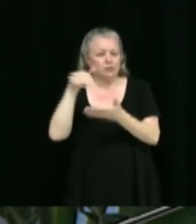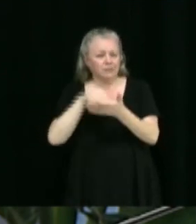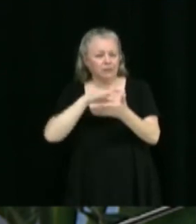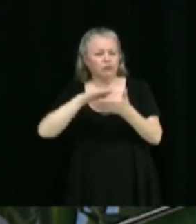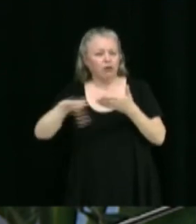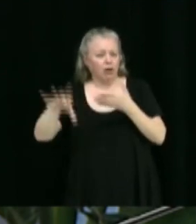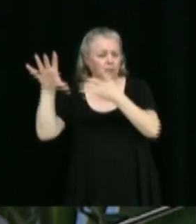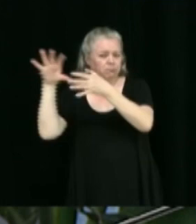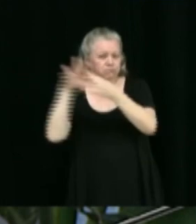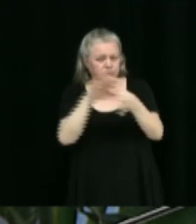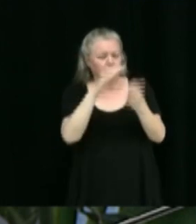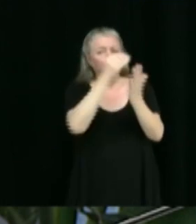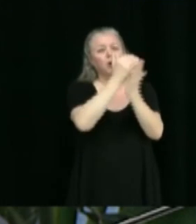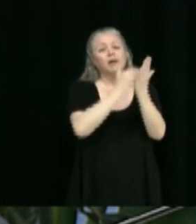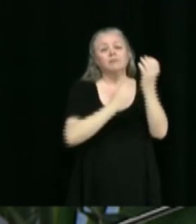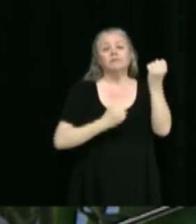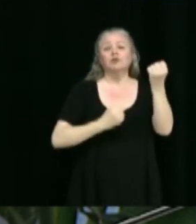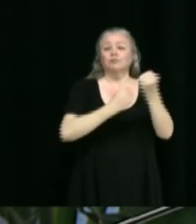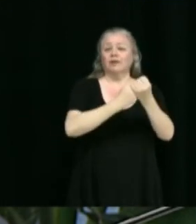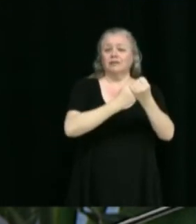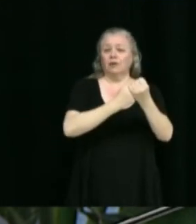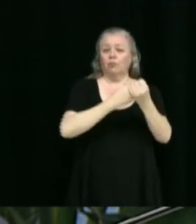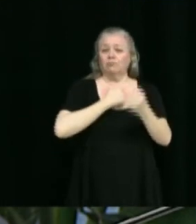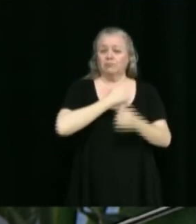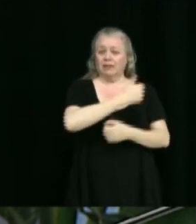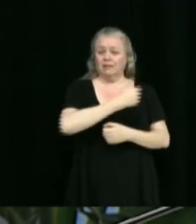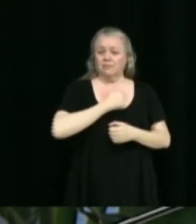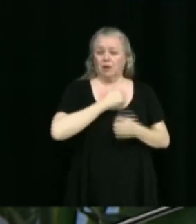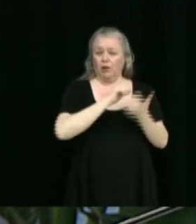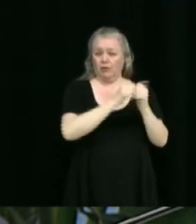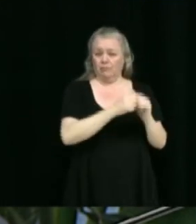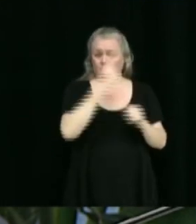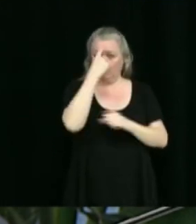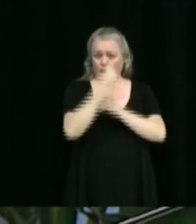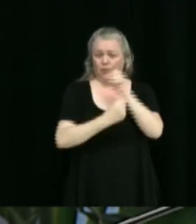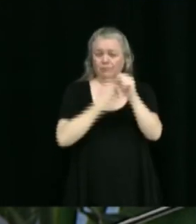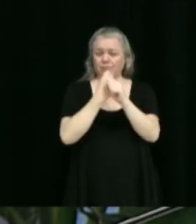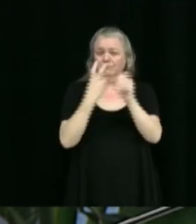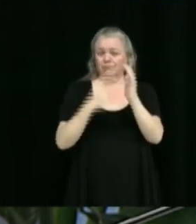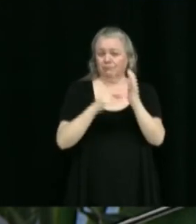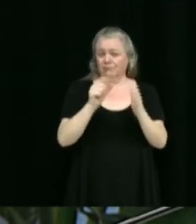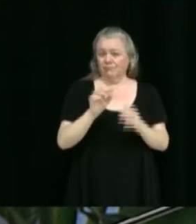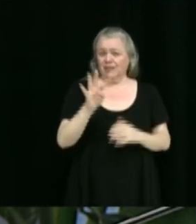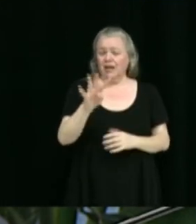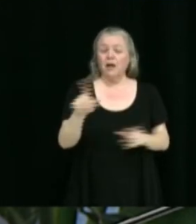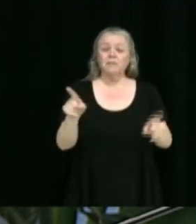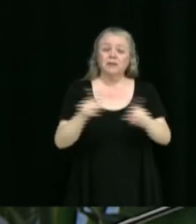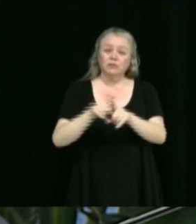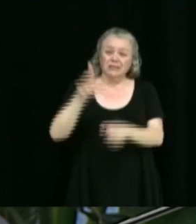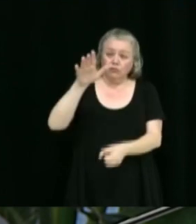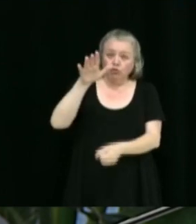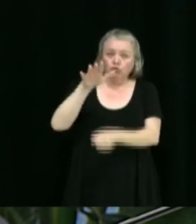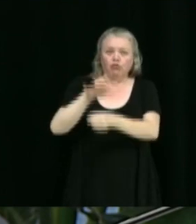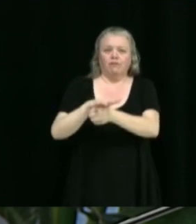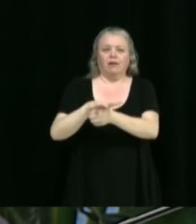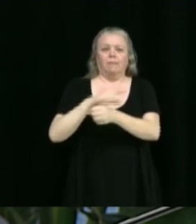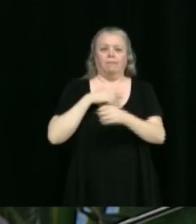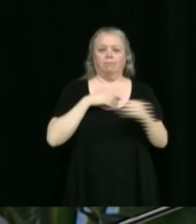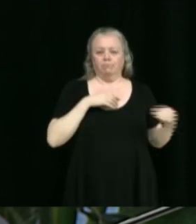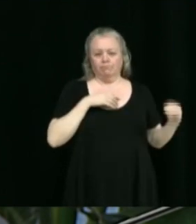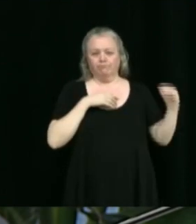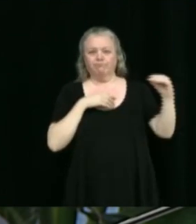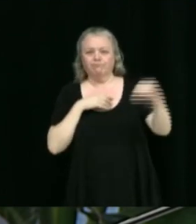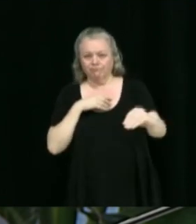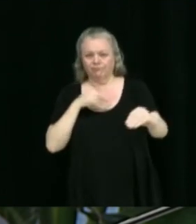programme de subvention aux transports adaptés pour l'année 2024 et de confirmer la contribution de la Ville de Victoriaville et des municipalités de la